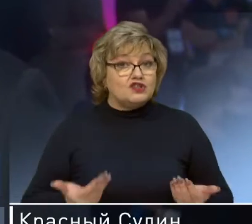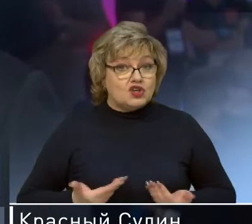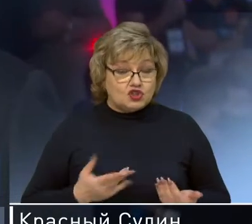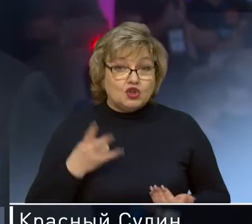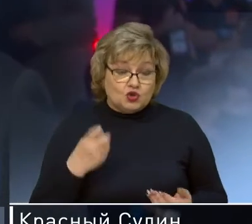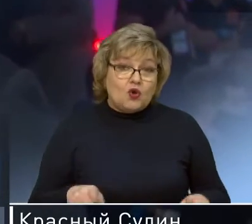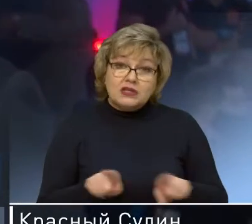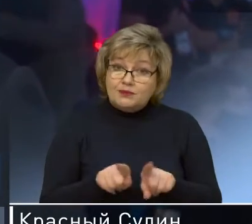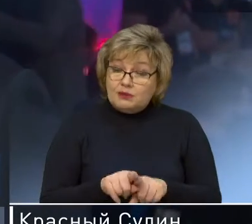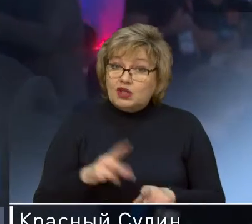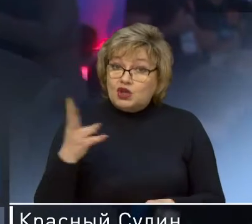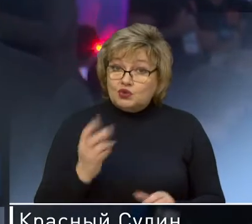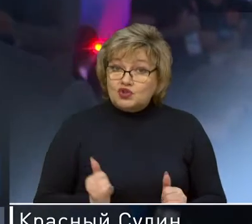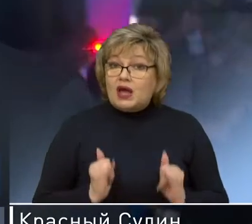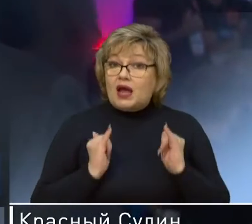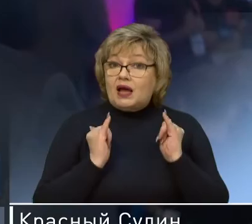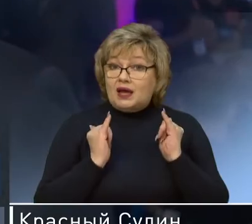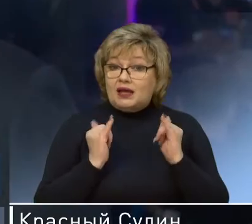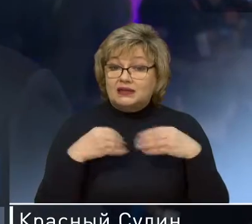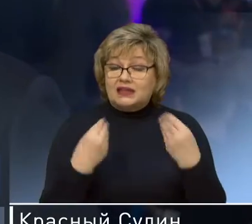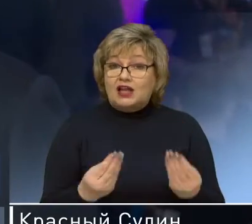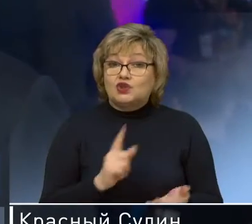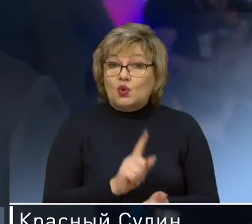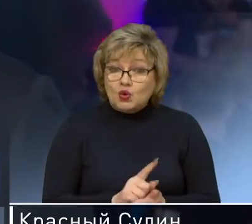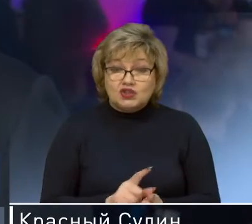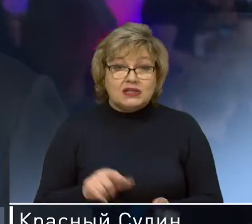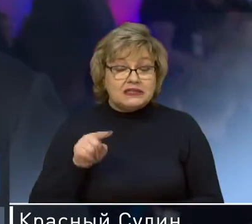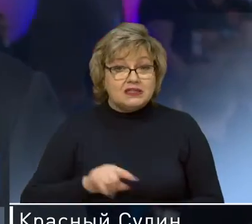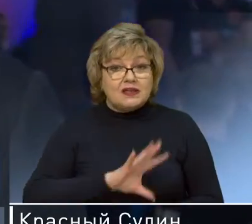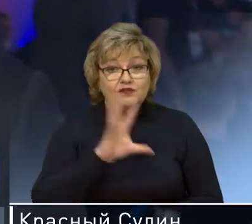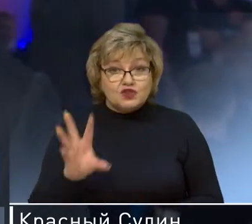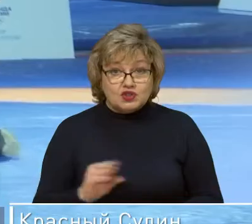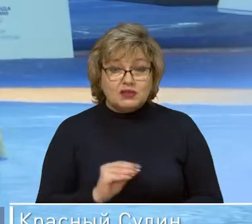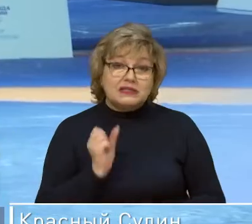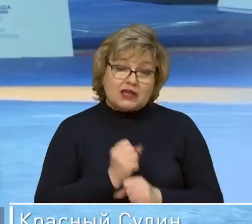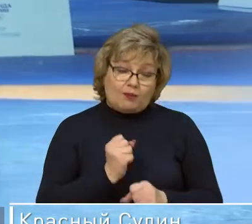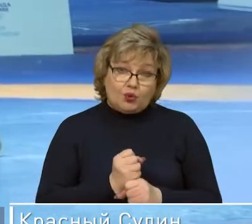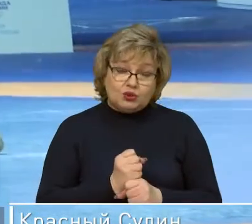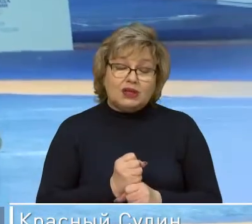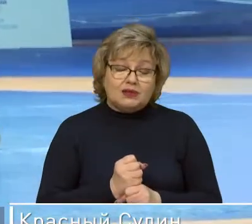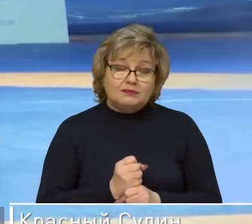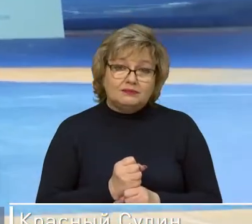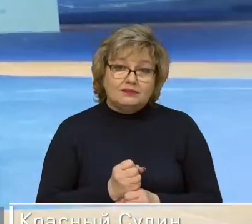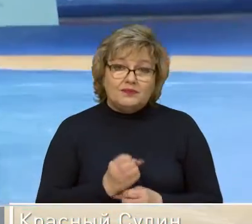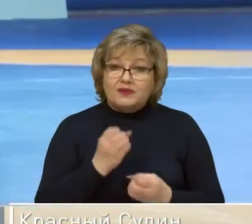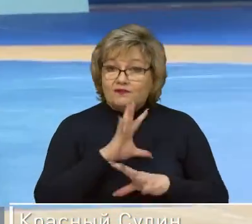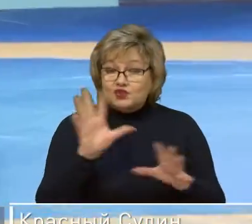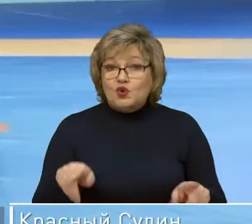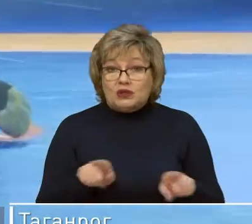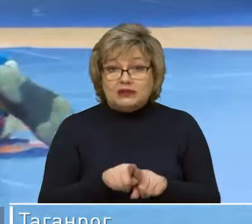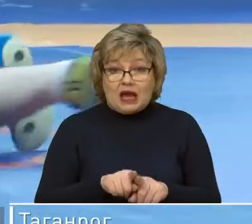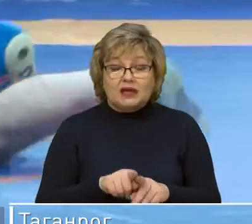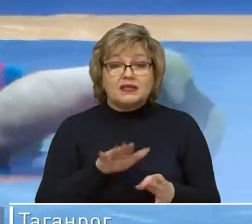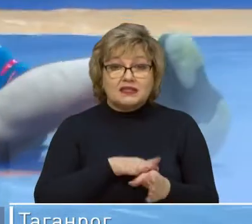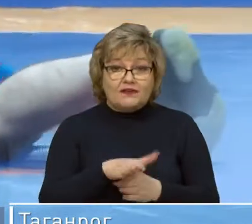Но тем не менее, надо дать должное. В общем-то, все службы здесь сработали, дай бог, чтобы все так и